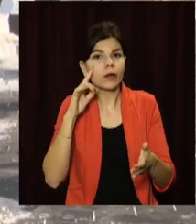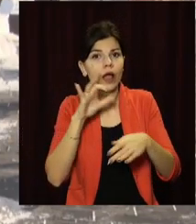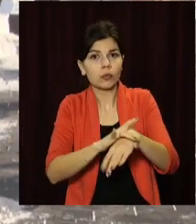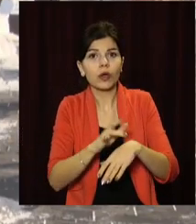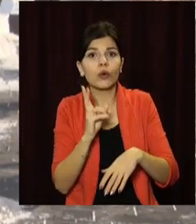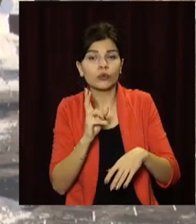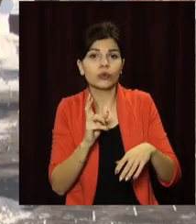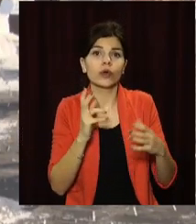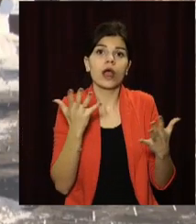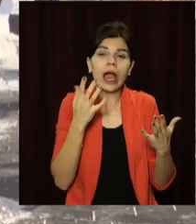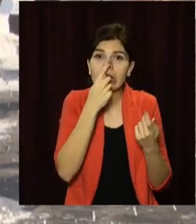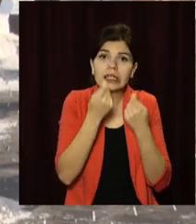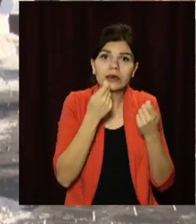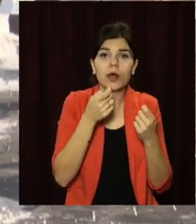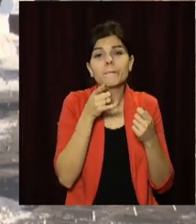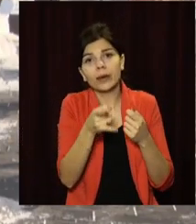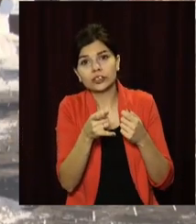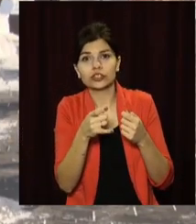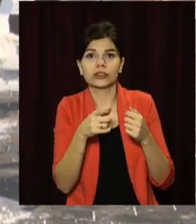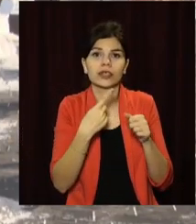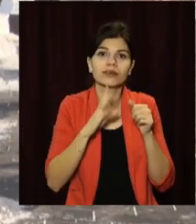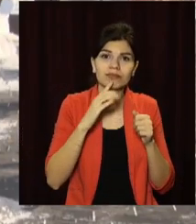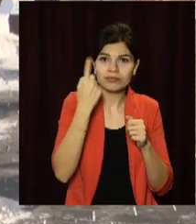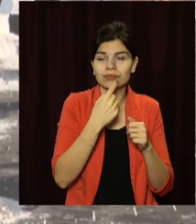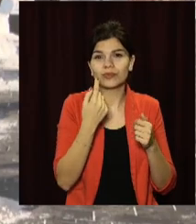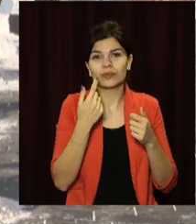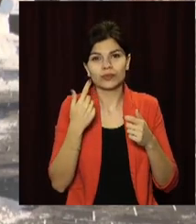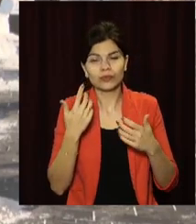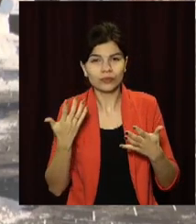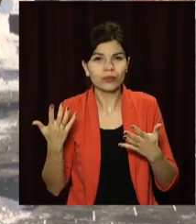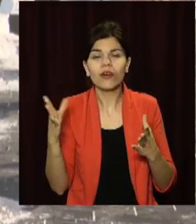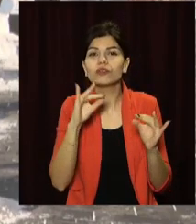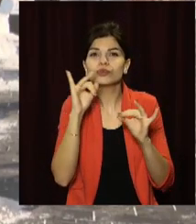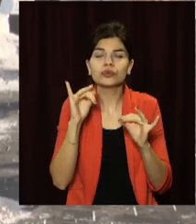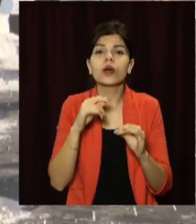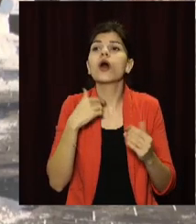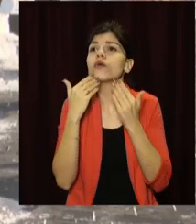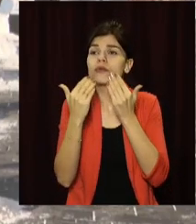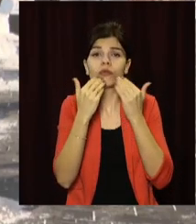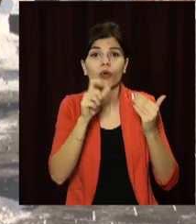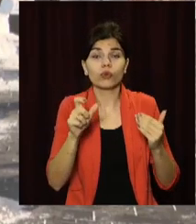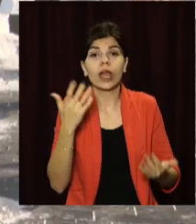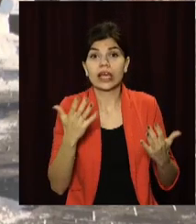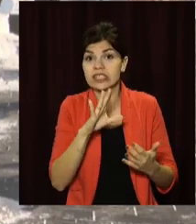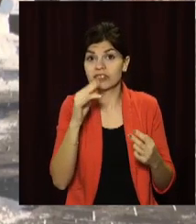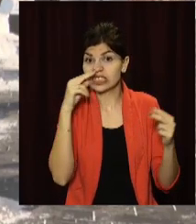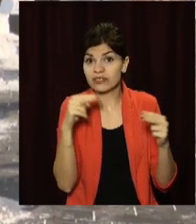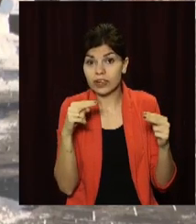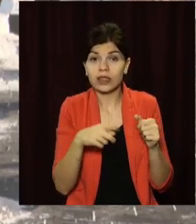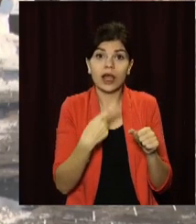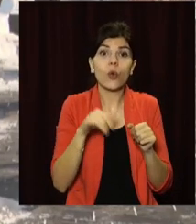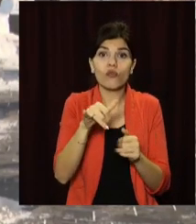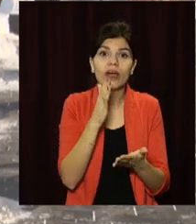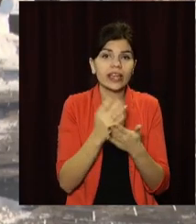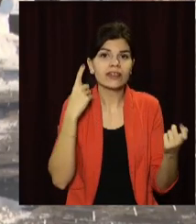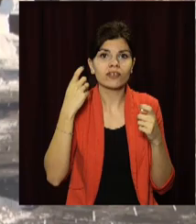якісь деталі ДТП. Поліція Дніпра звертається до всіх громадян. Якщо ви стали свідком, чи маєте будь-яку